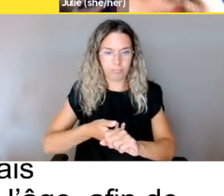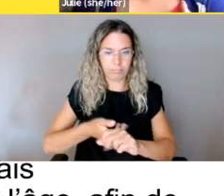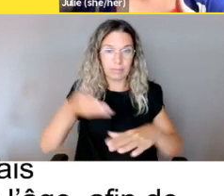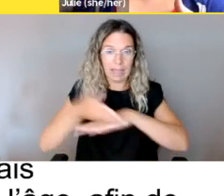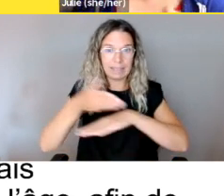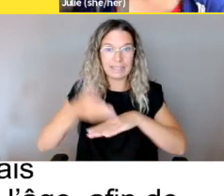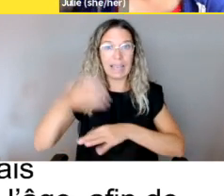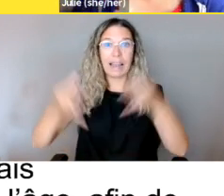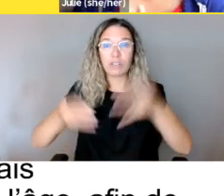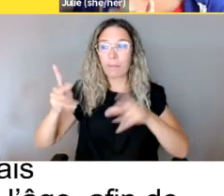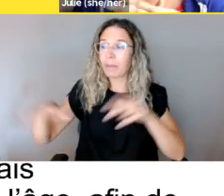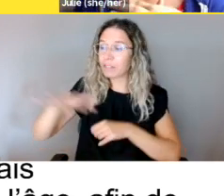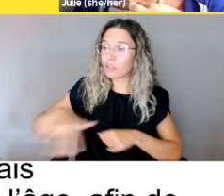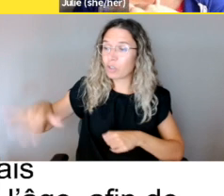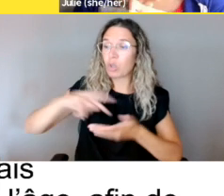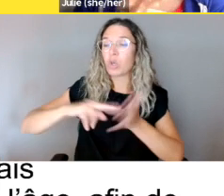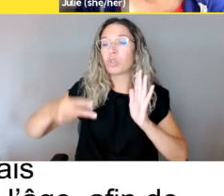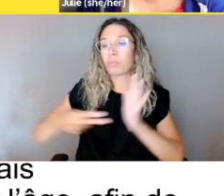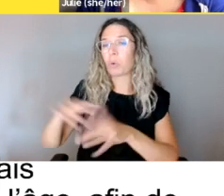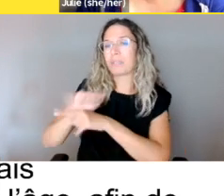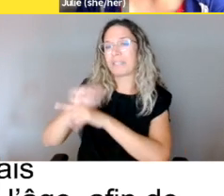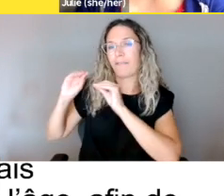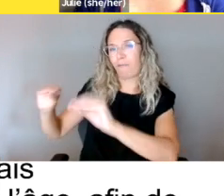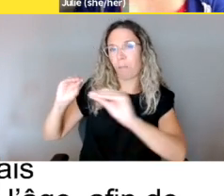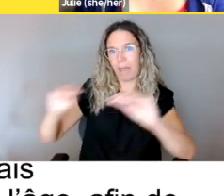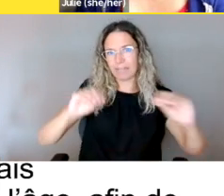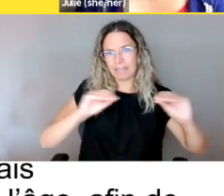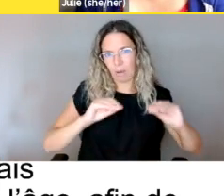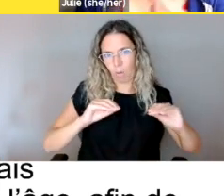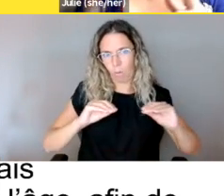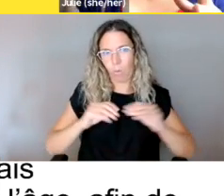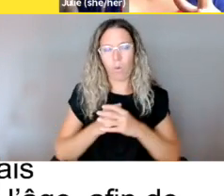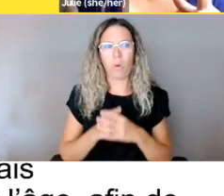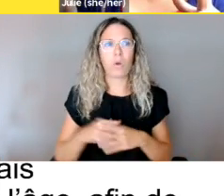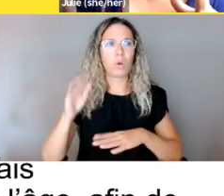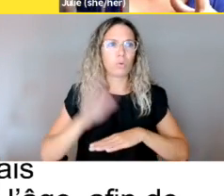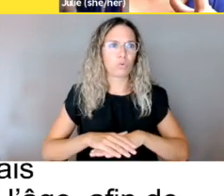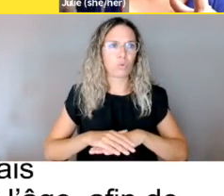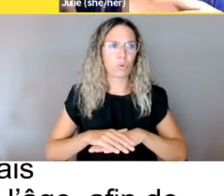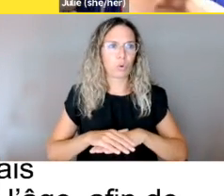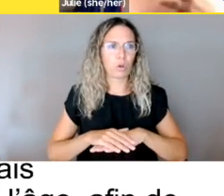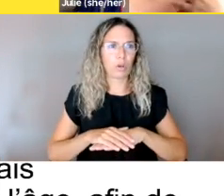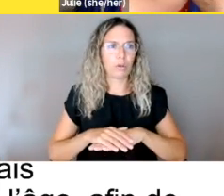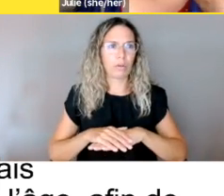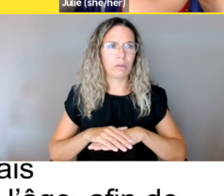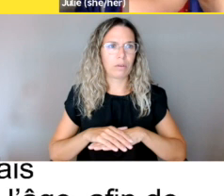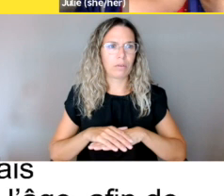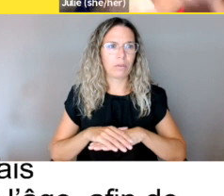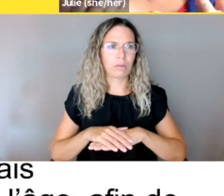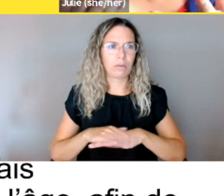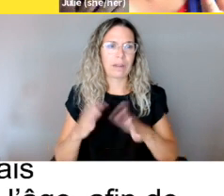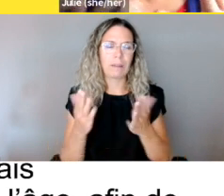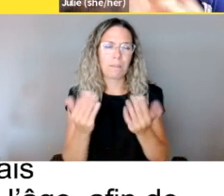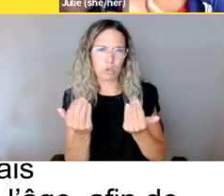'accès à la justice sont supposés d'être formés quant aux